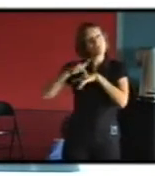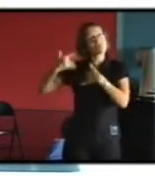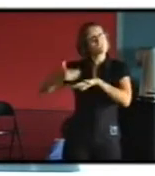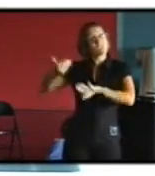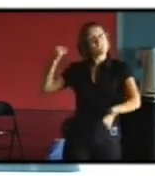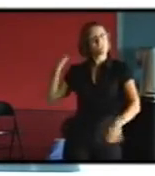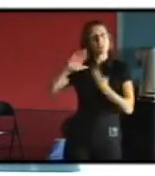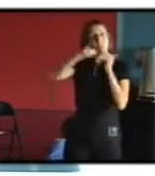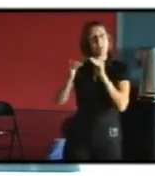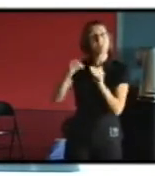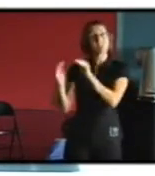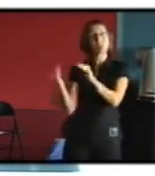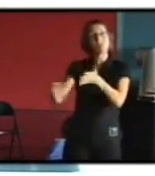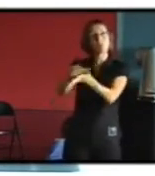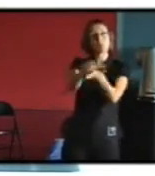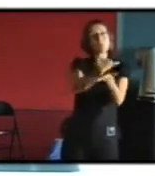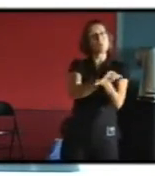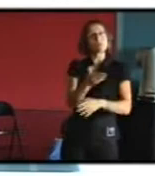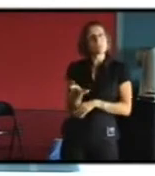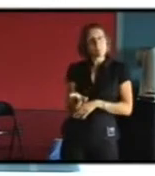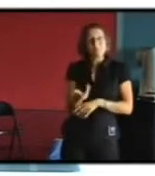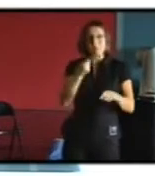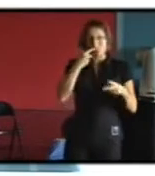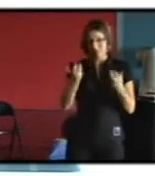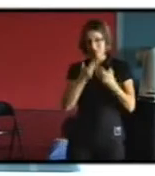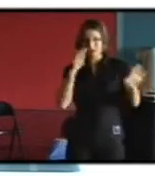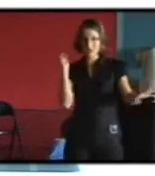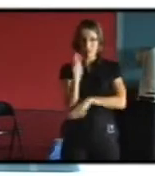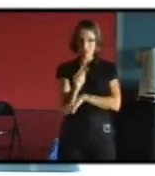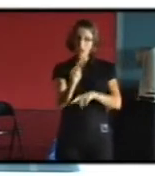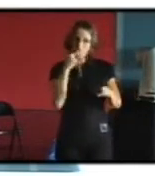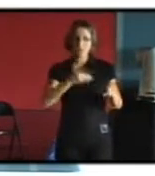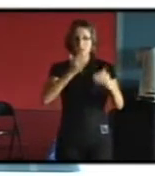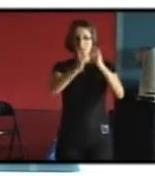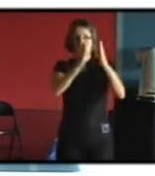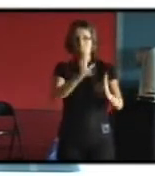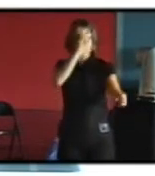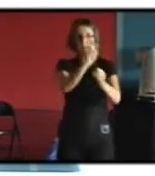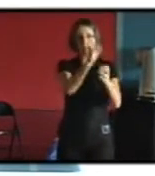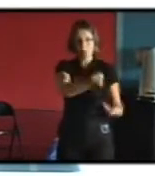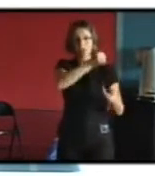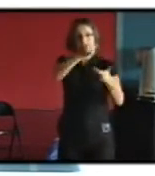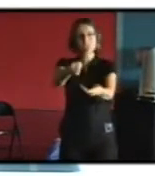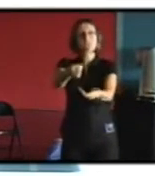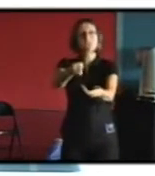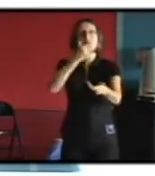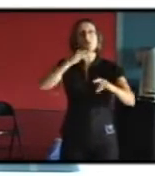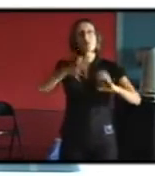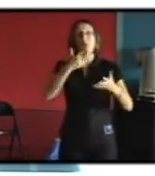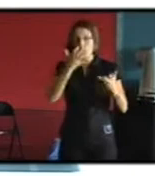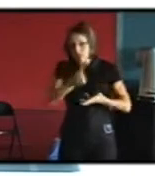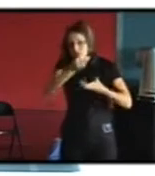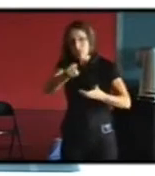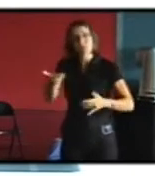du moment où on se dit ça vaut le coup de transmettre à ce moment là il faut réfléchir à qu'est-ce que je veux